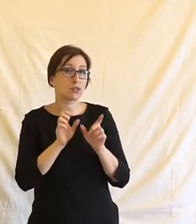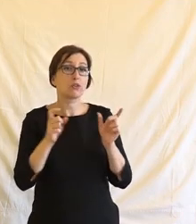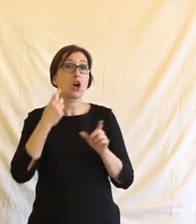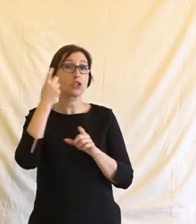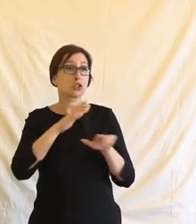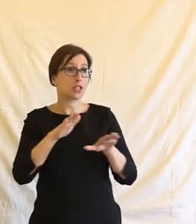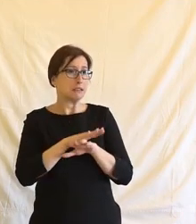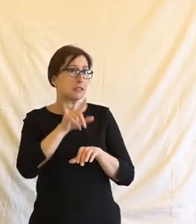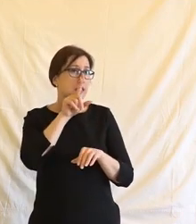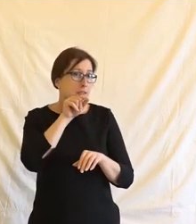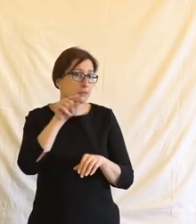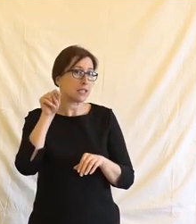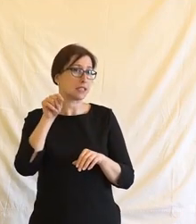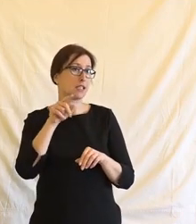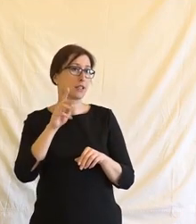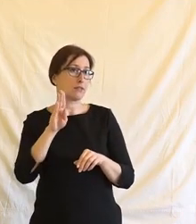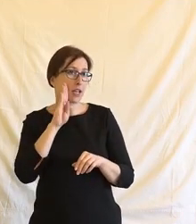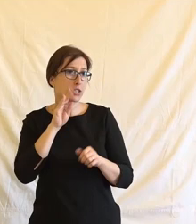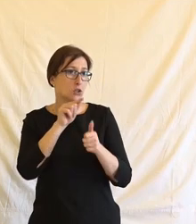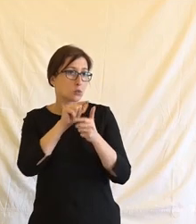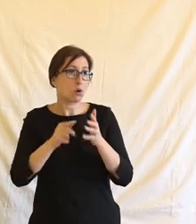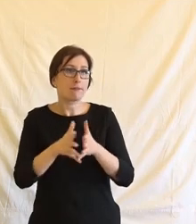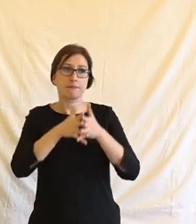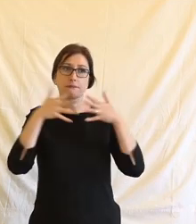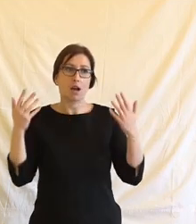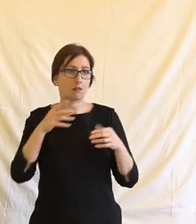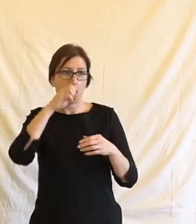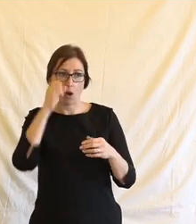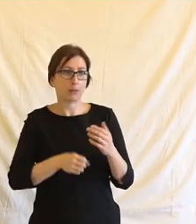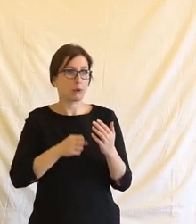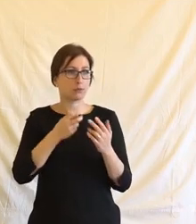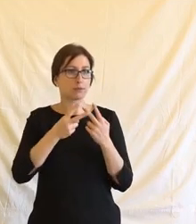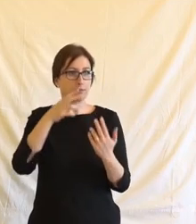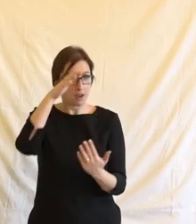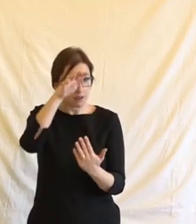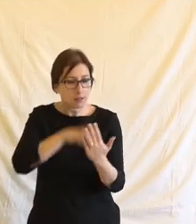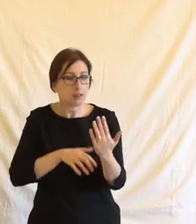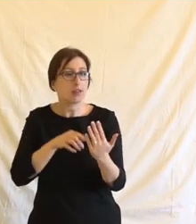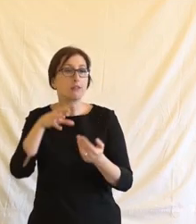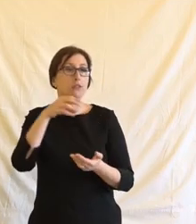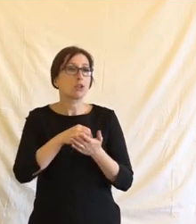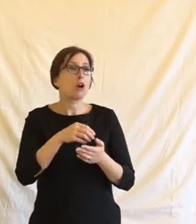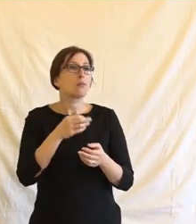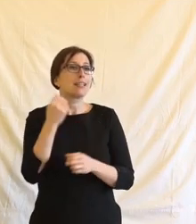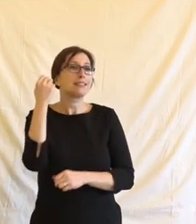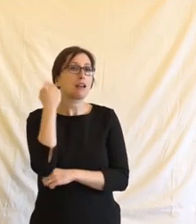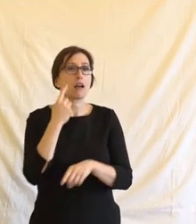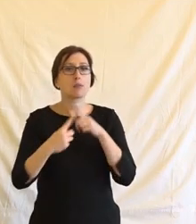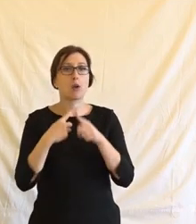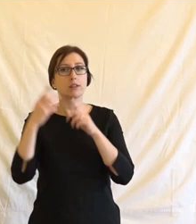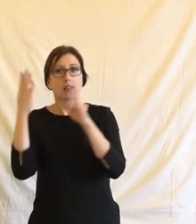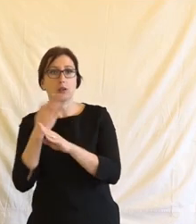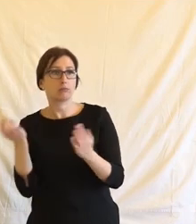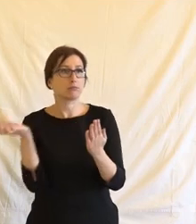sociální sítě jsou tak velké platformy a jak tady bylo dopoledne zmíněno i vlastně nástrojem šíření základních politických